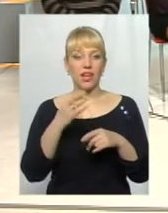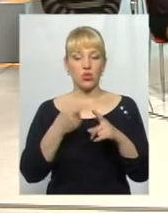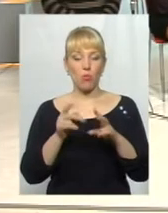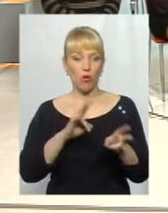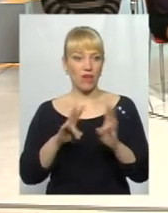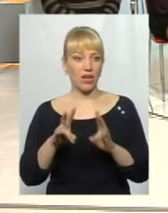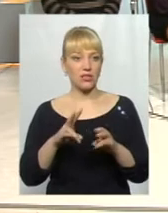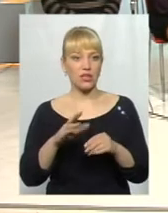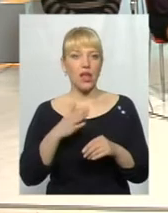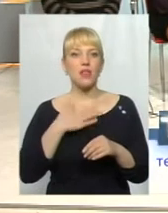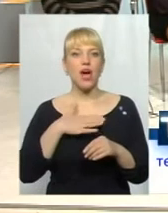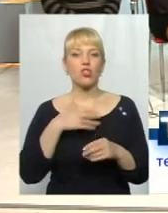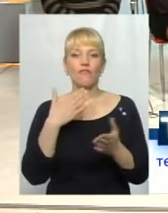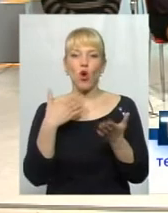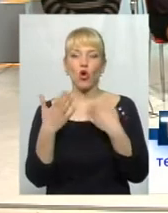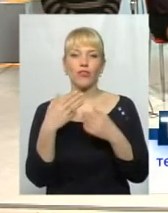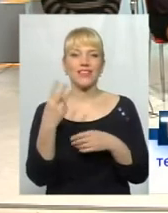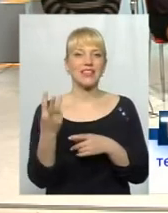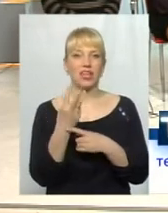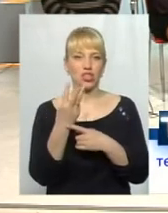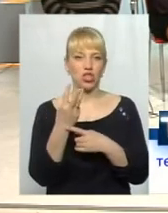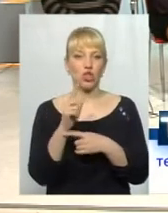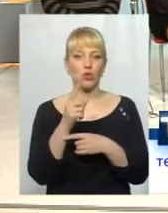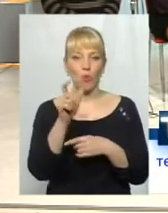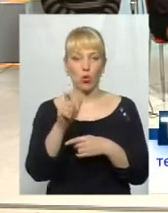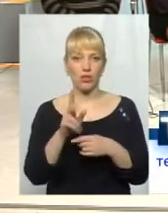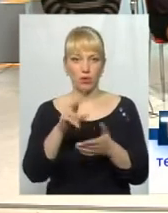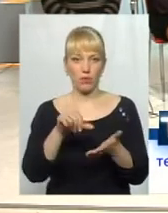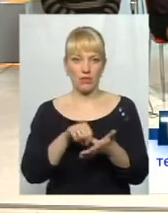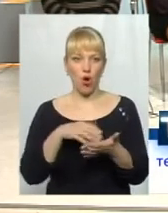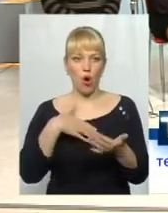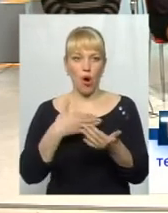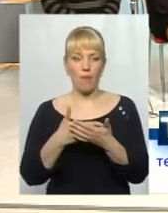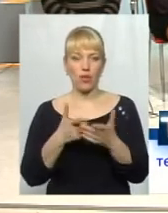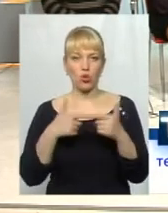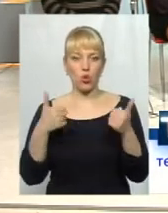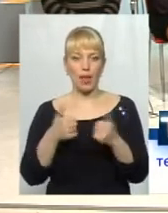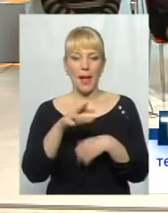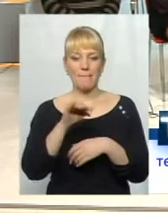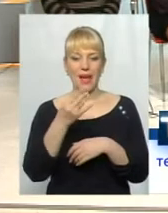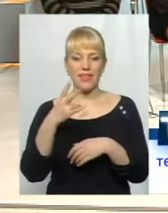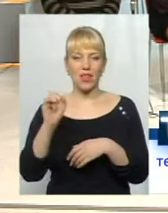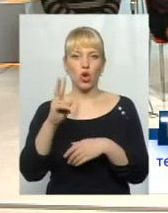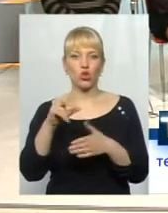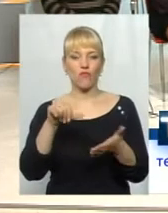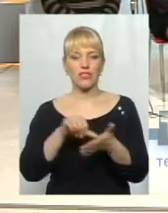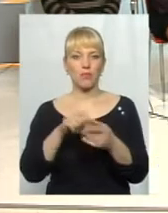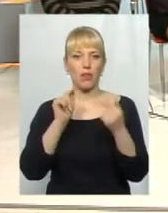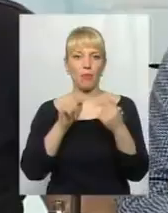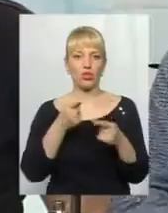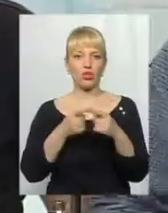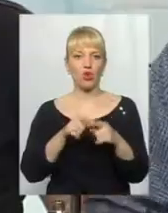чому вони контактували тричі? Чому людина, яка представляє громадську організацію, Майдан, яка виступила проти цього